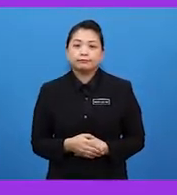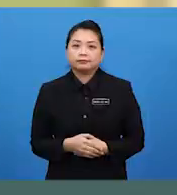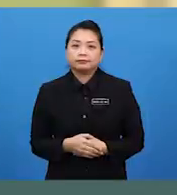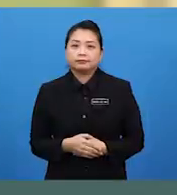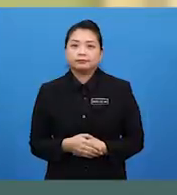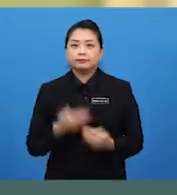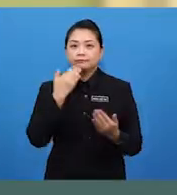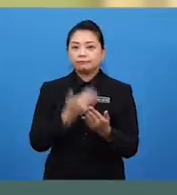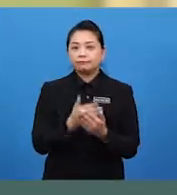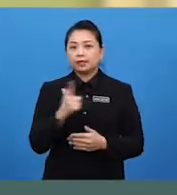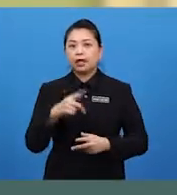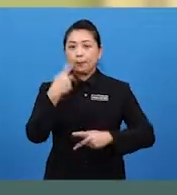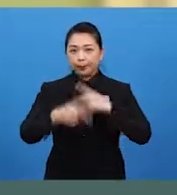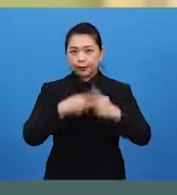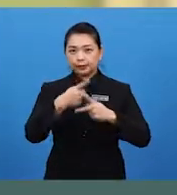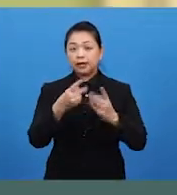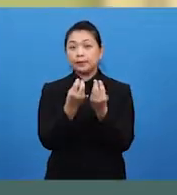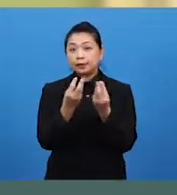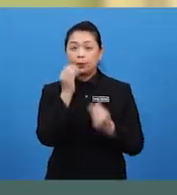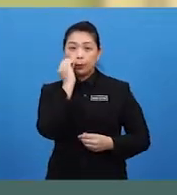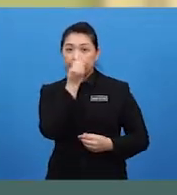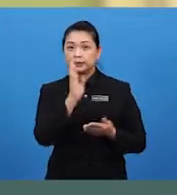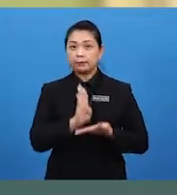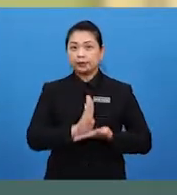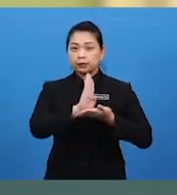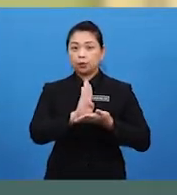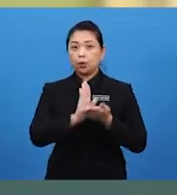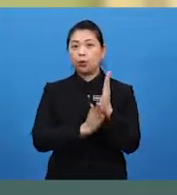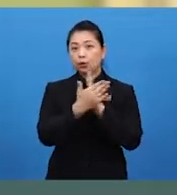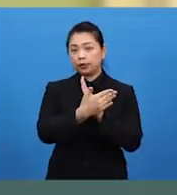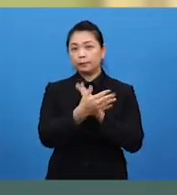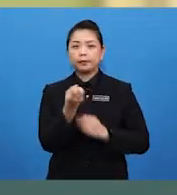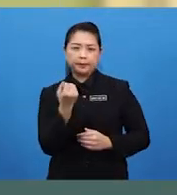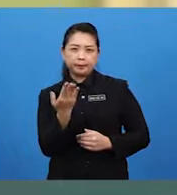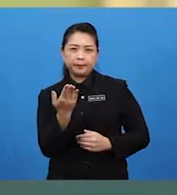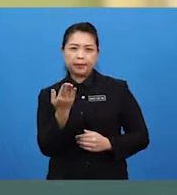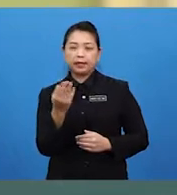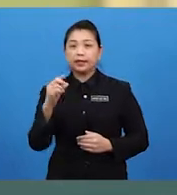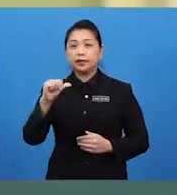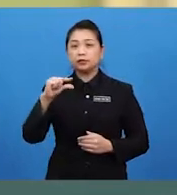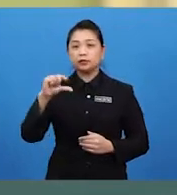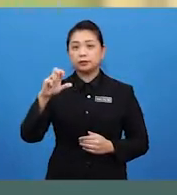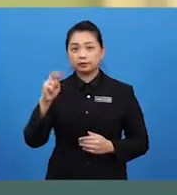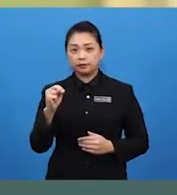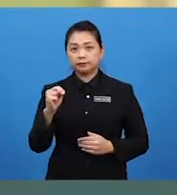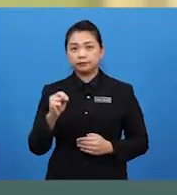Baiklah, proses pendubungan ini dibantu oleh beberapa ejen pendubungan. Ayo, jom. Mari kita